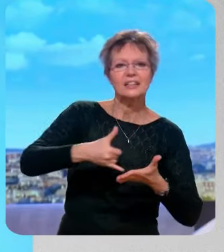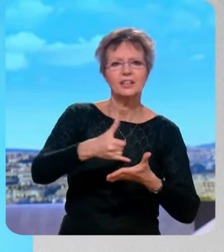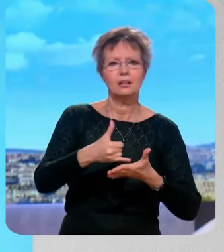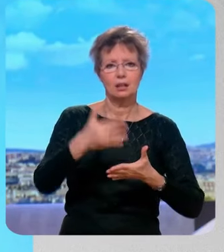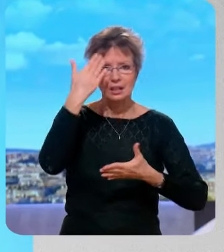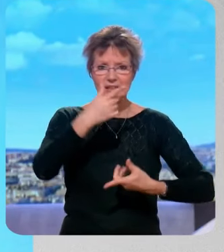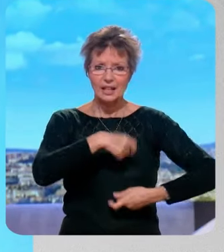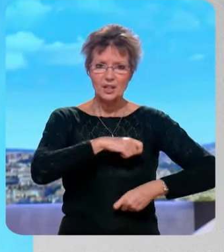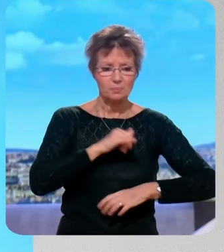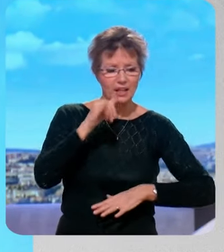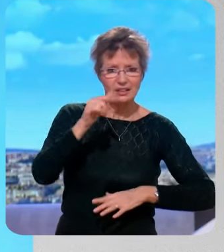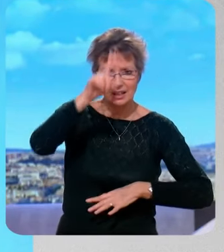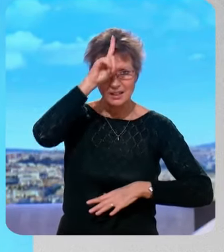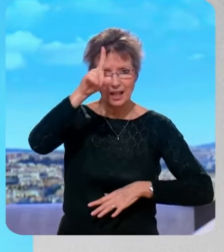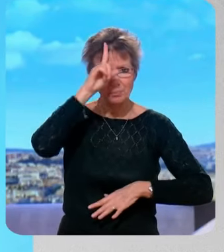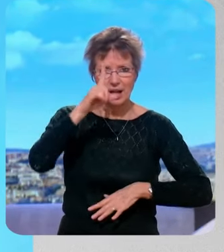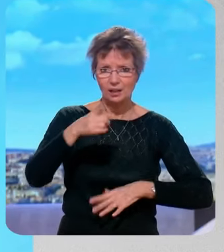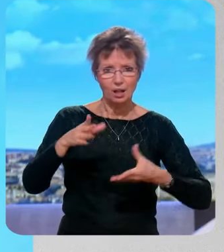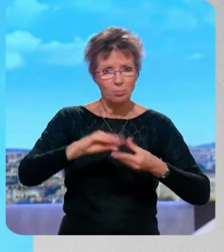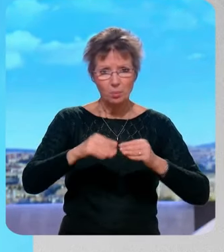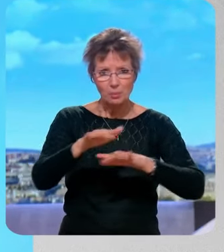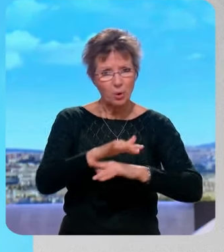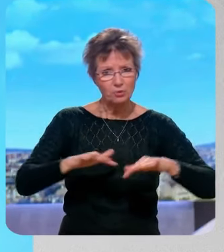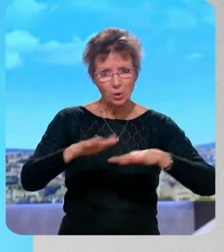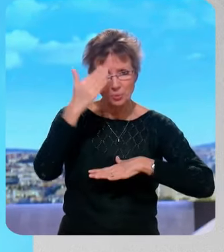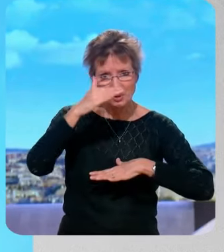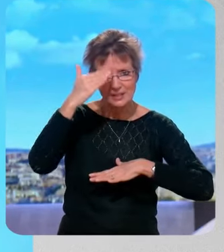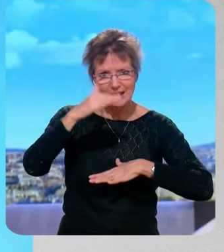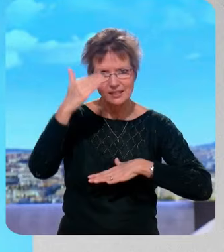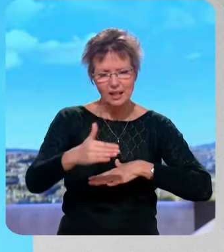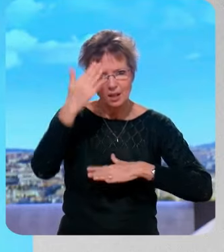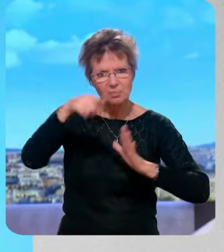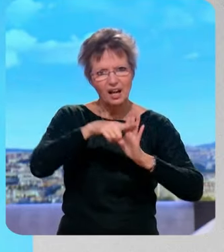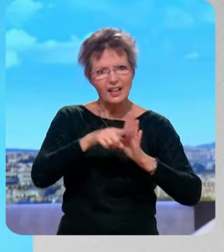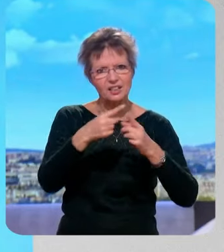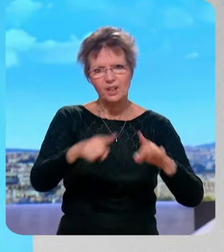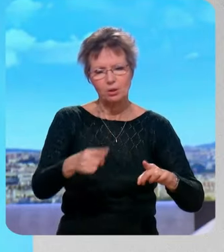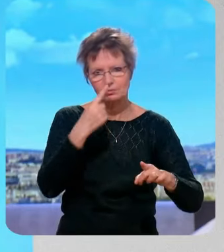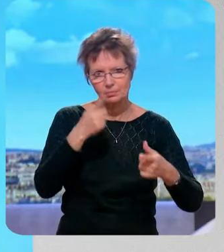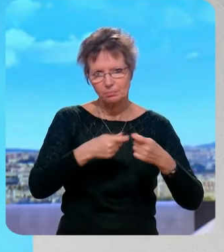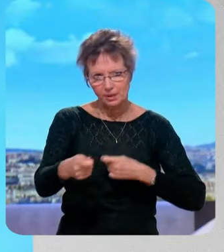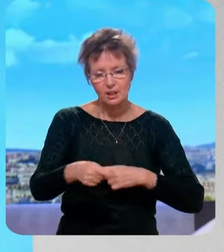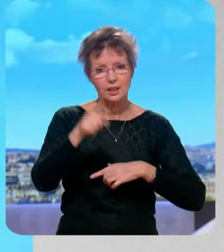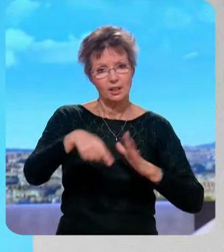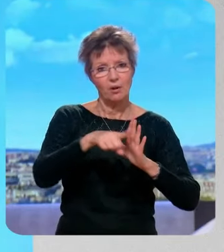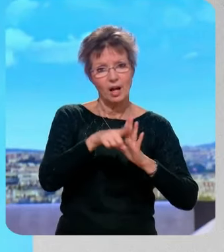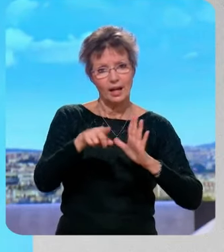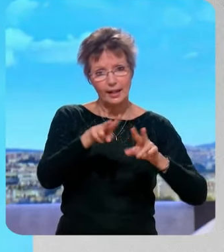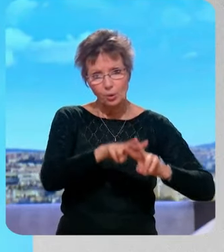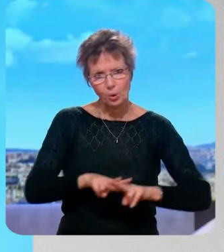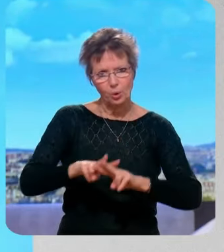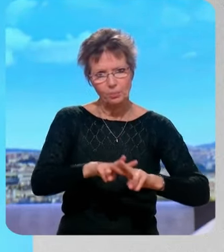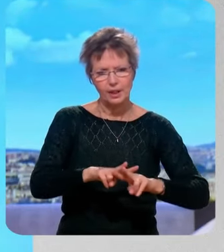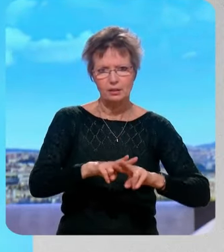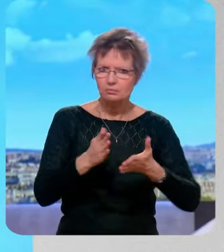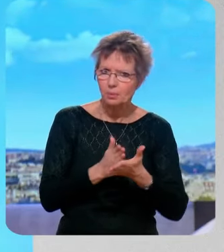se soucient sans ces publics et d'environnement, font leurs propres règles, il quelque chose qui dysfonctionne. Donc on a besoin d'avoir des règles européennes, première chose, de tenir des trajectoires, mais